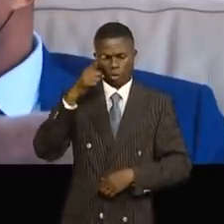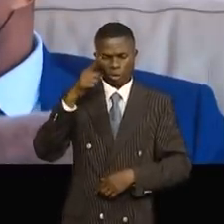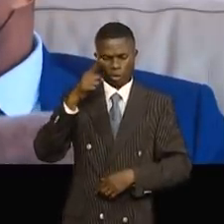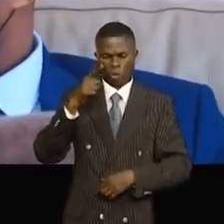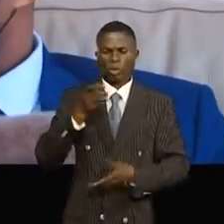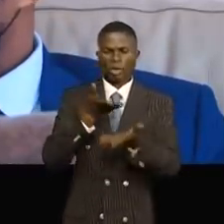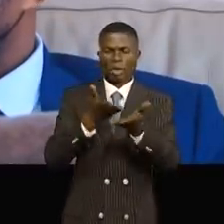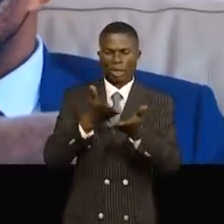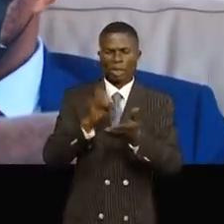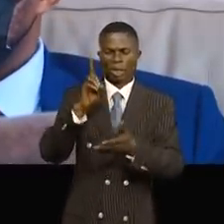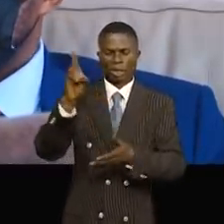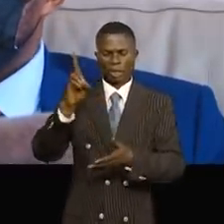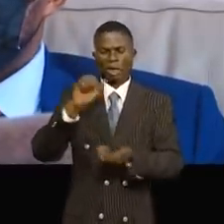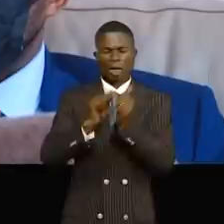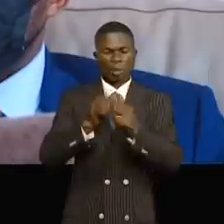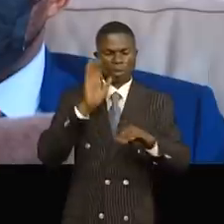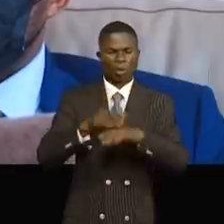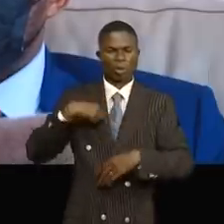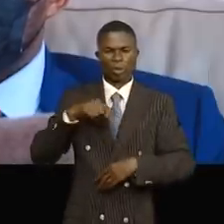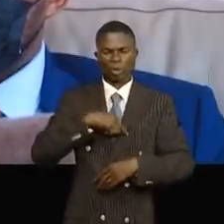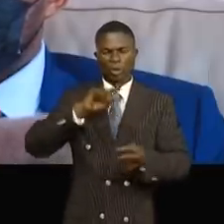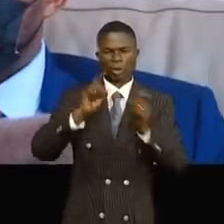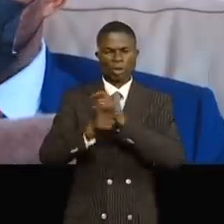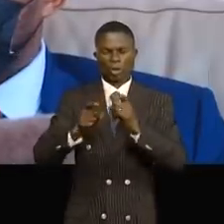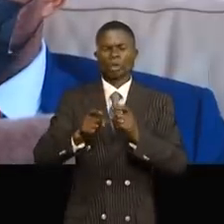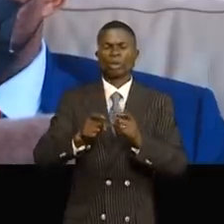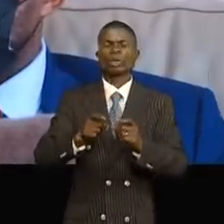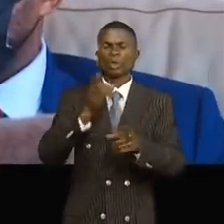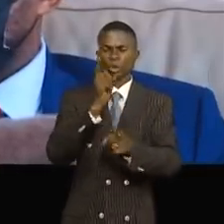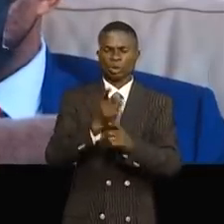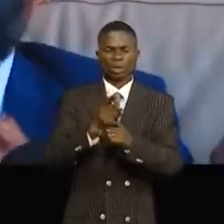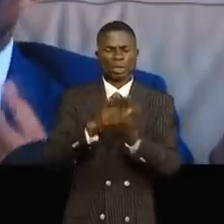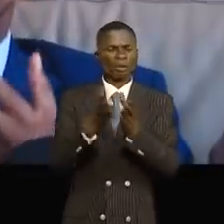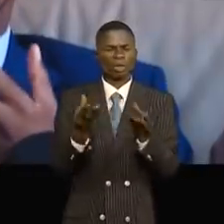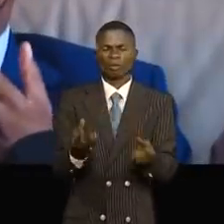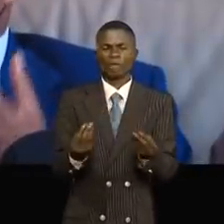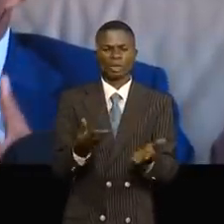faire face aux défis qui s'imposent à nous et de rendre le changement efficient et plus facile.